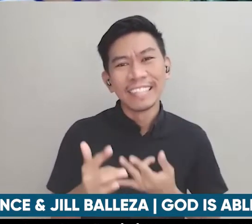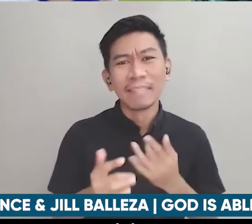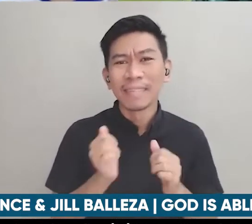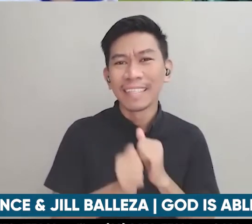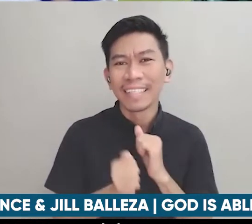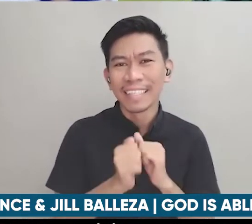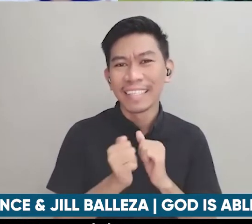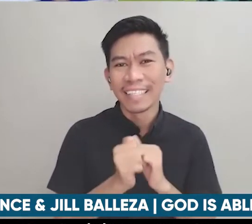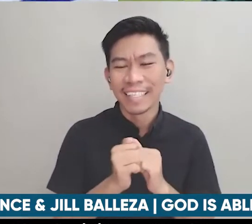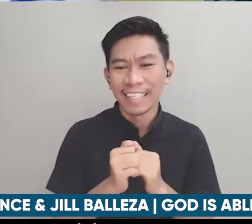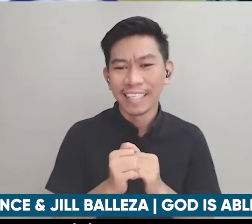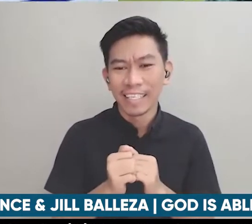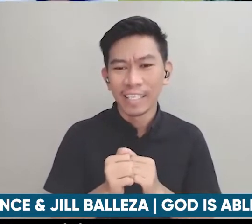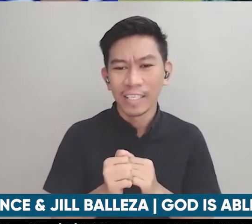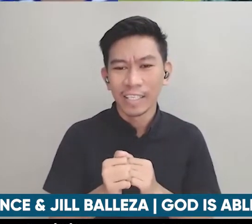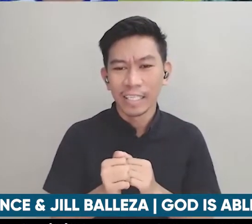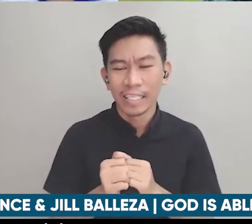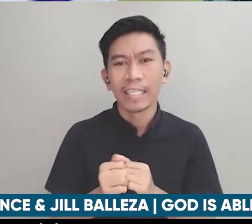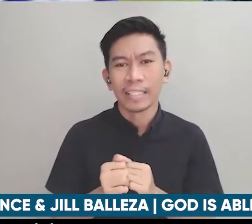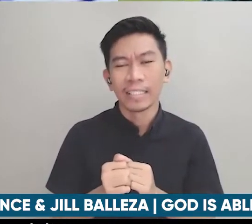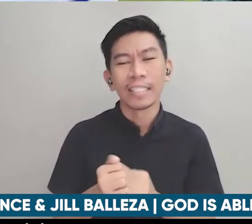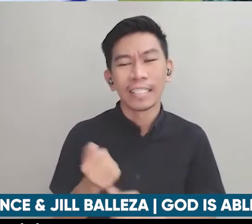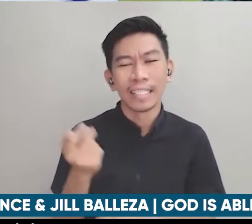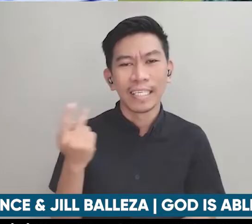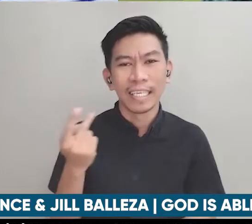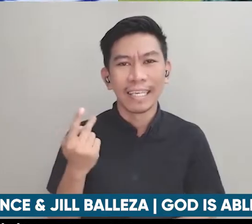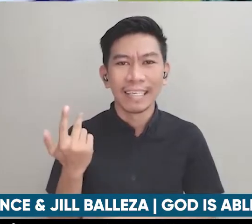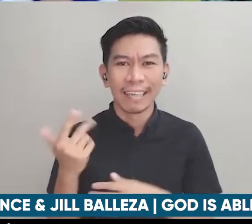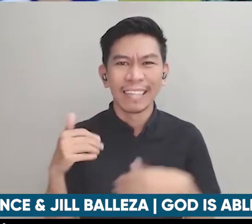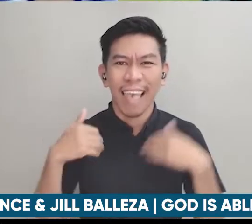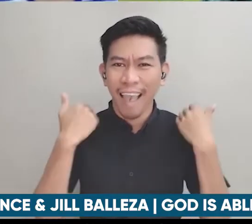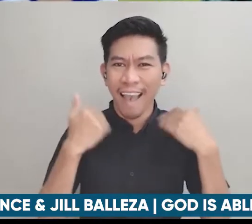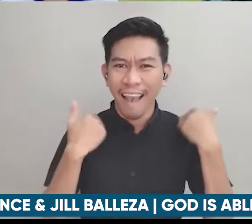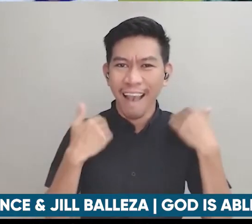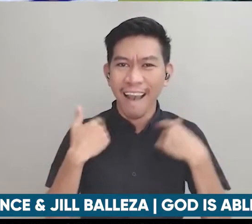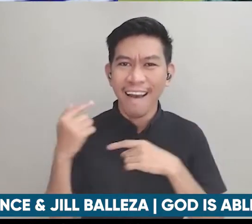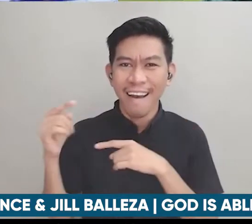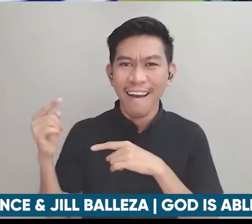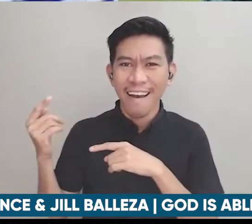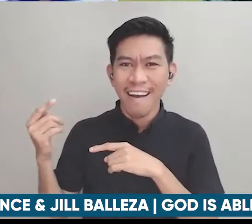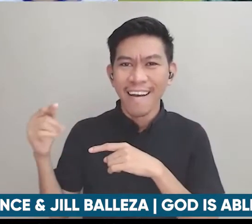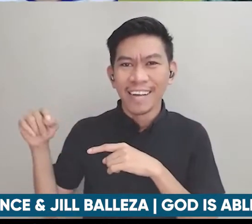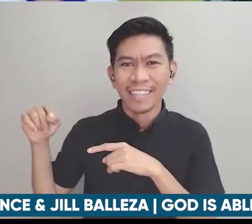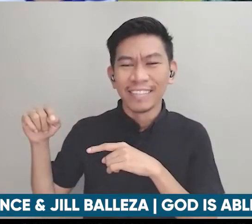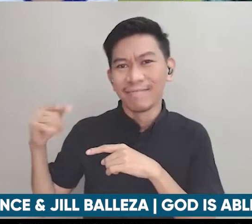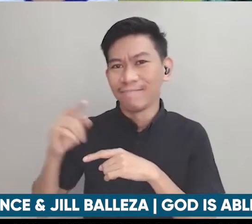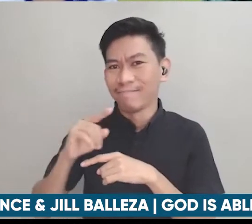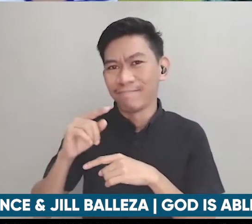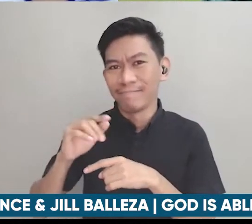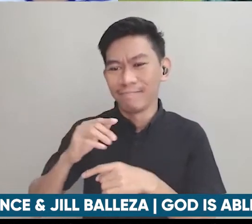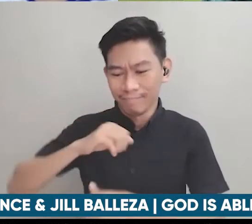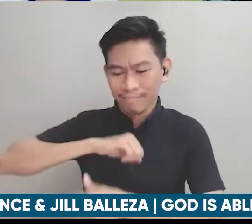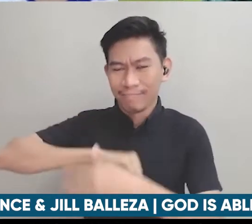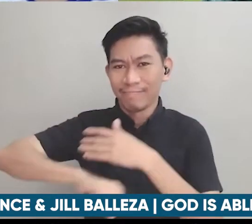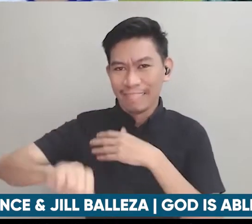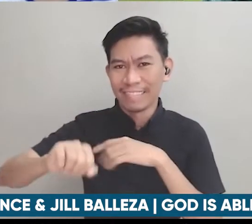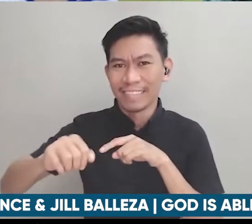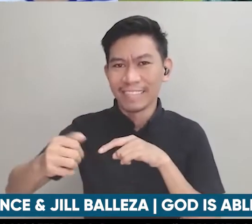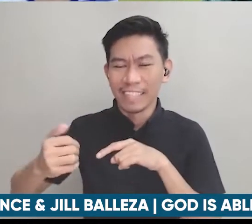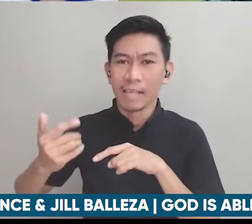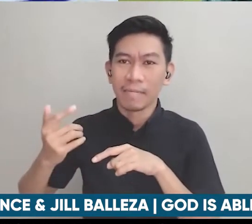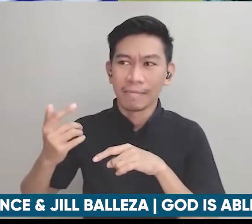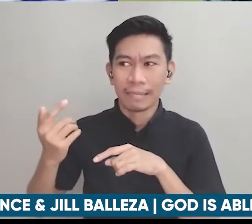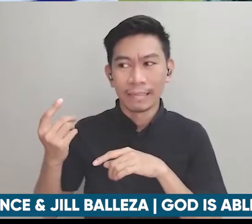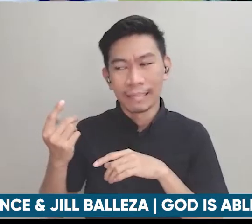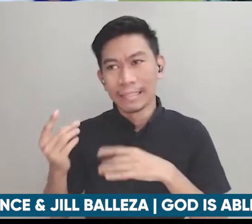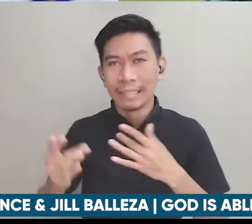nga maaga kaming nagkaroon ng anak sa relationship namin hindi namin talaga na-enjoy yung isa't isa so ngayon